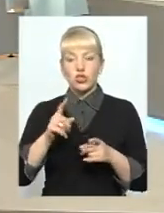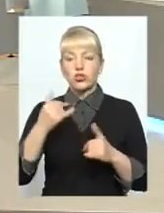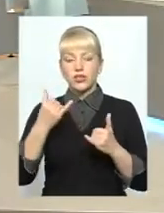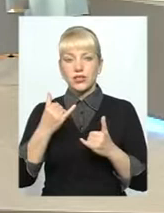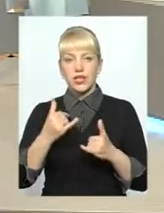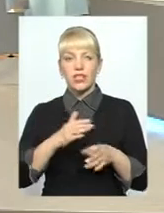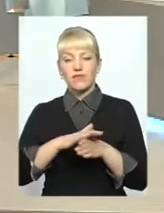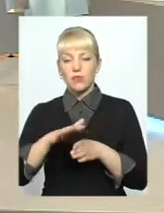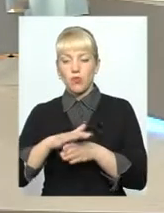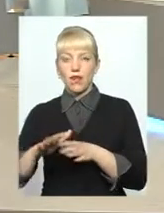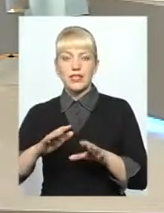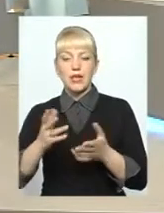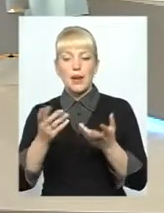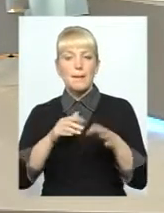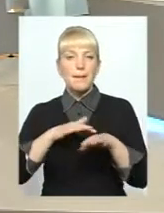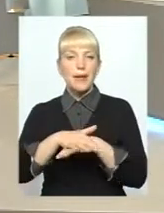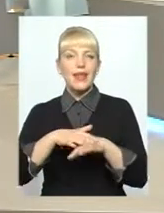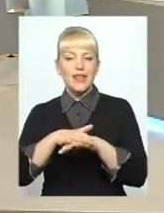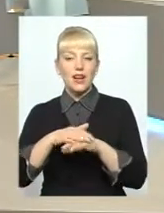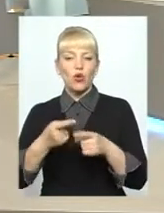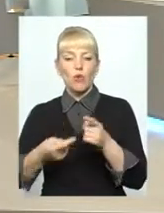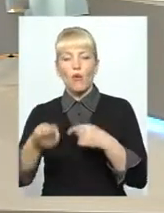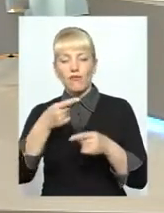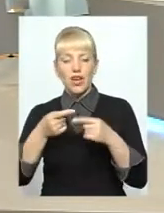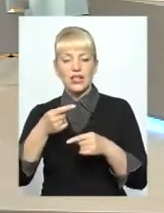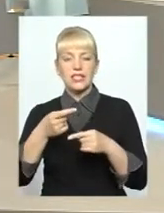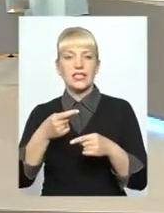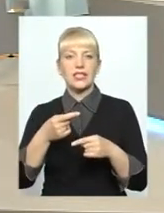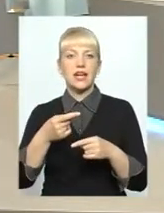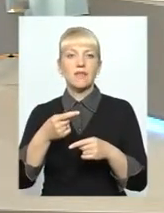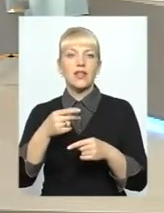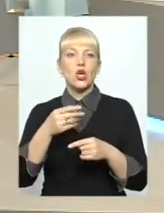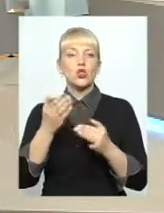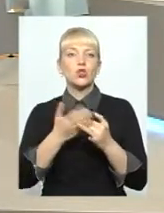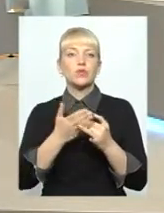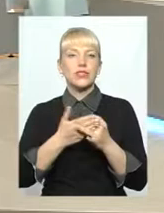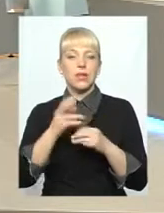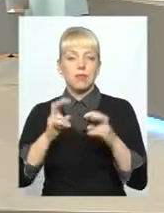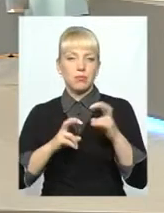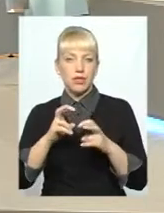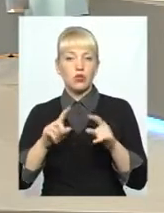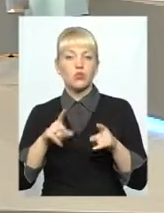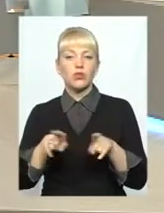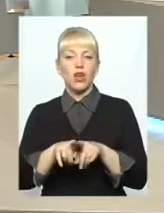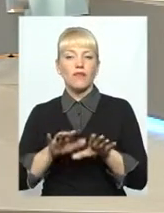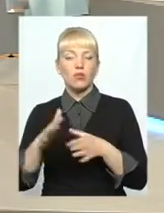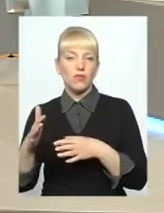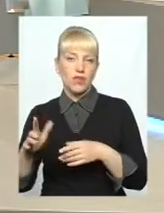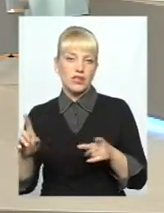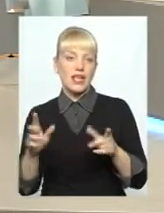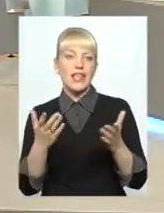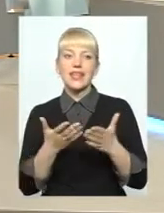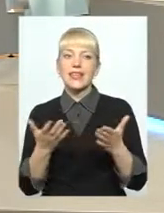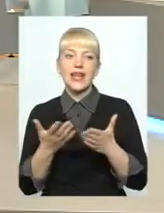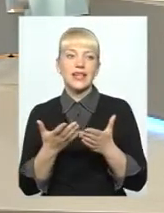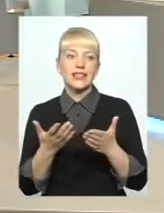перерахунок і повернення нарахованої субсидії підприємству. Чому так відбувається, які, власне,